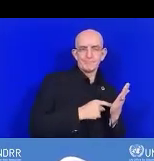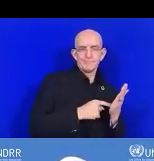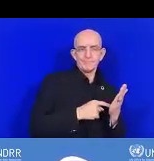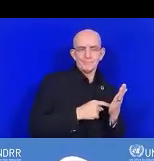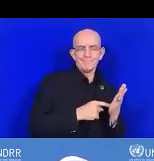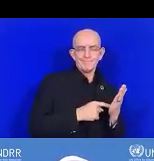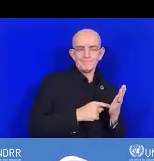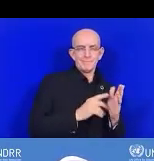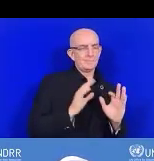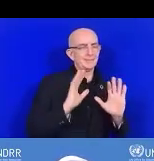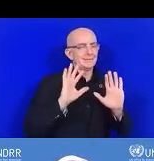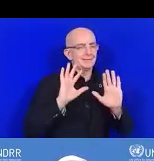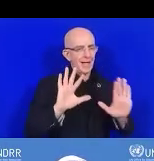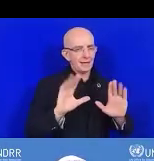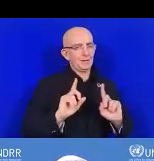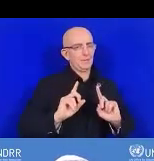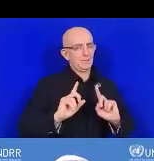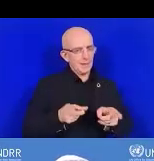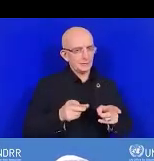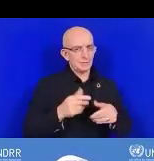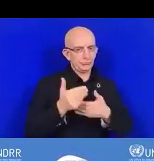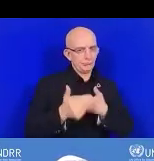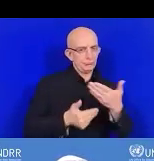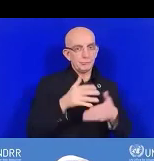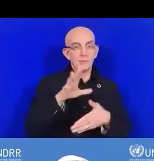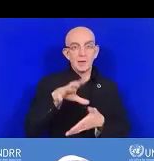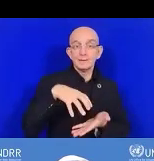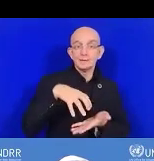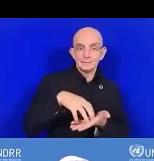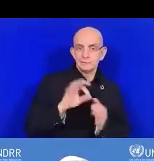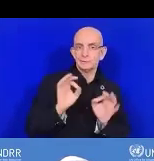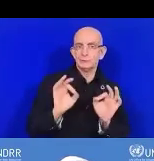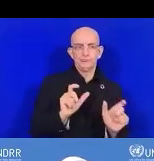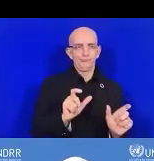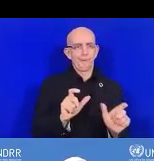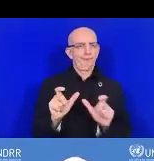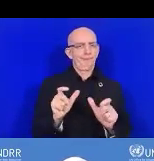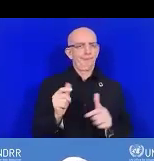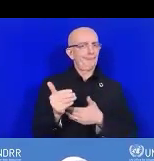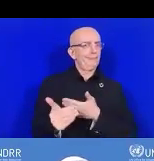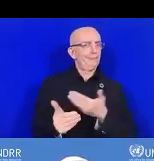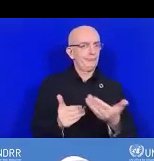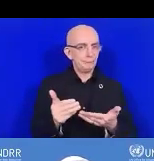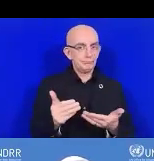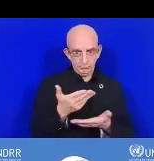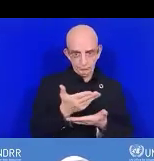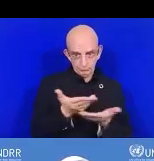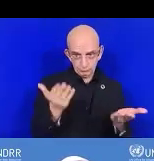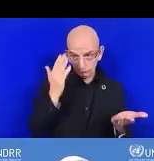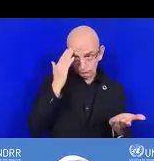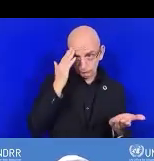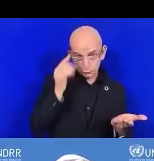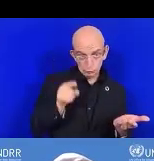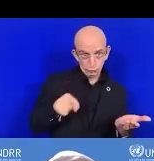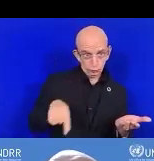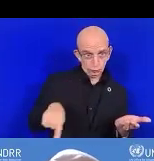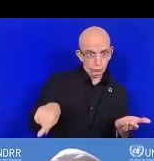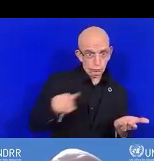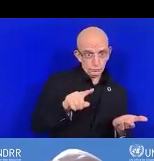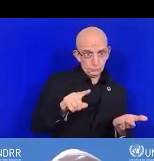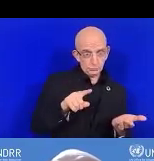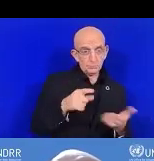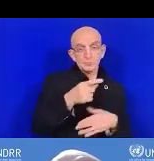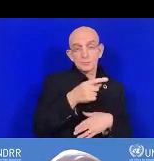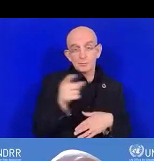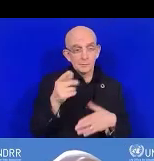les villes. Comme vous pouvez le savoir, il y avait certaines personnes qui ont participé aux campagnes de